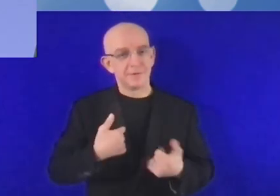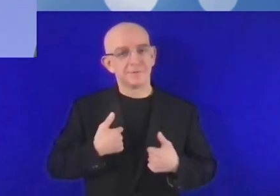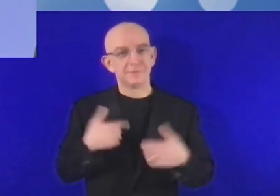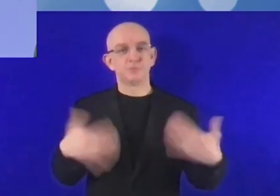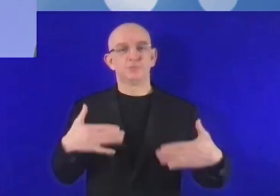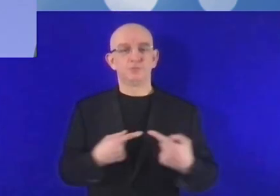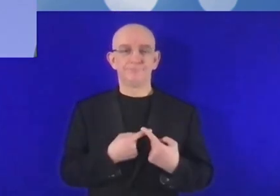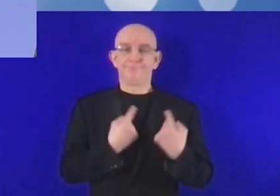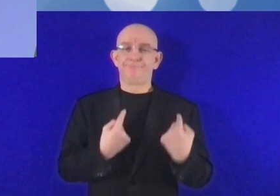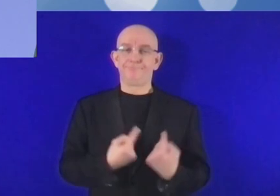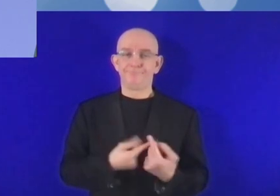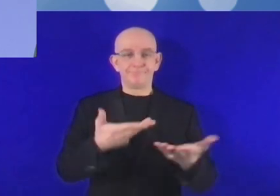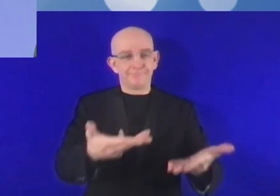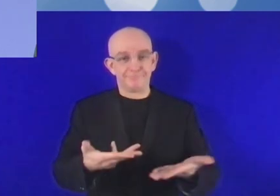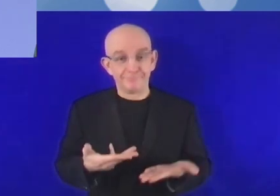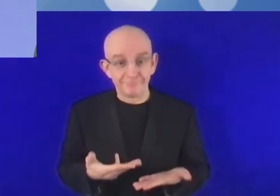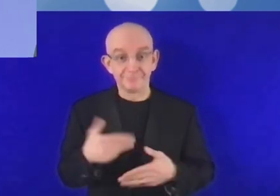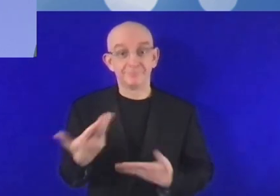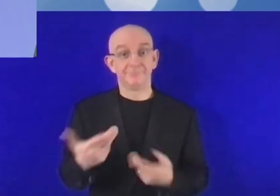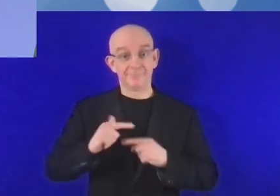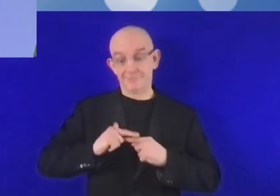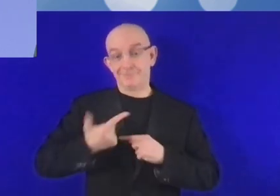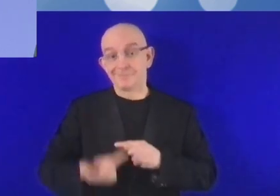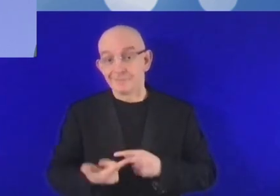pencher sur le programme de cet IGF 2021.